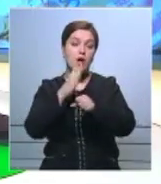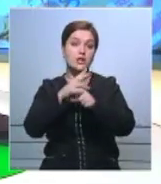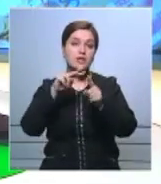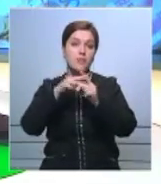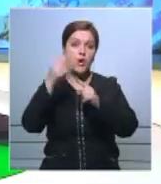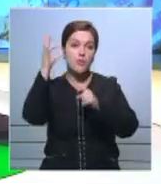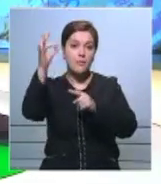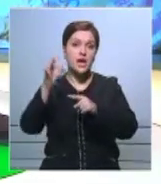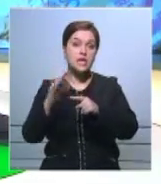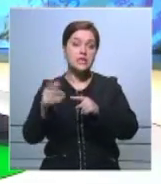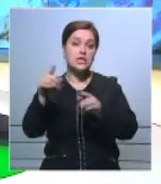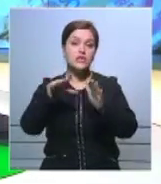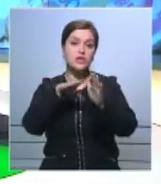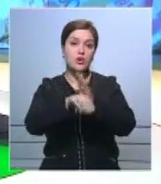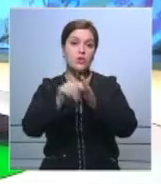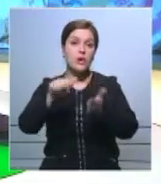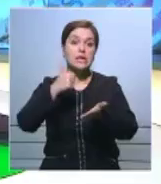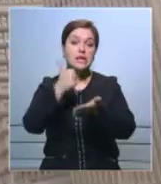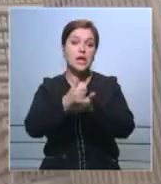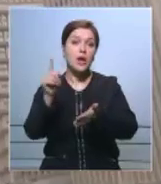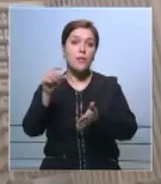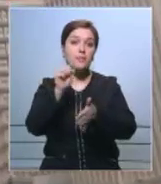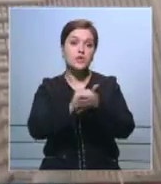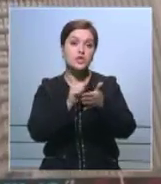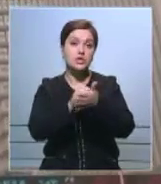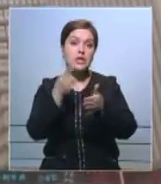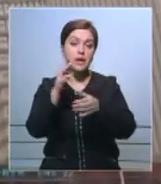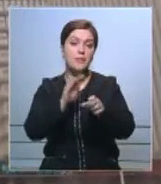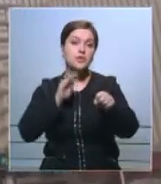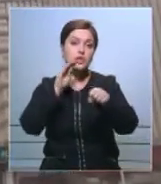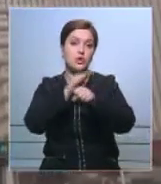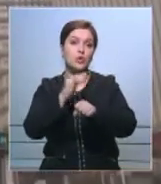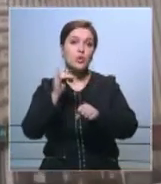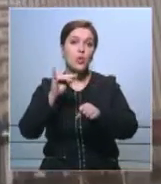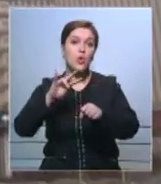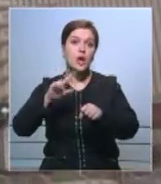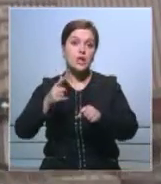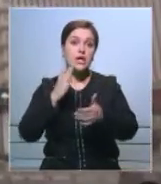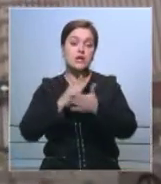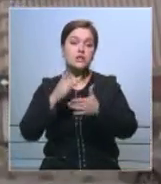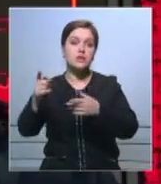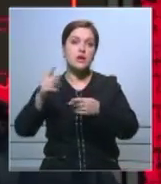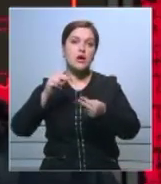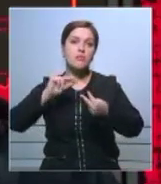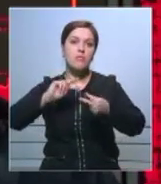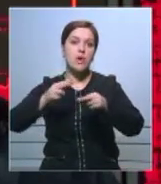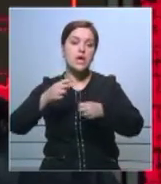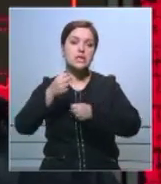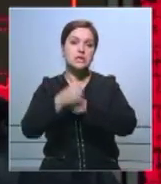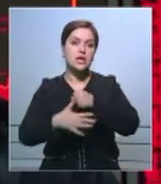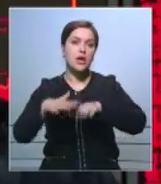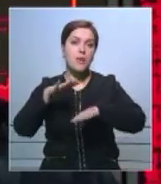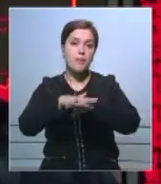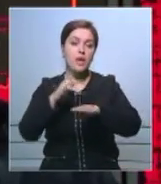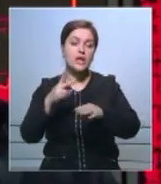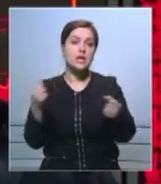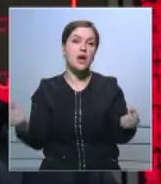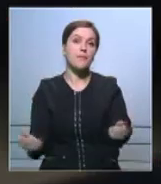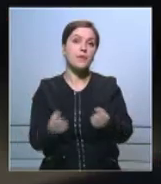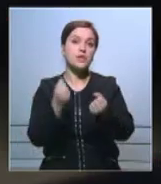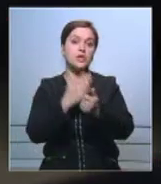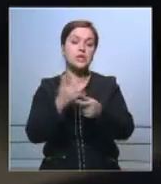на полпроцента. Эксперты считают, что основными предпосылками для повышения курса юаня стали интервенции Центробанка.